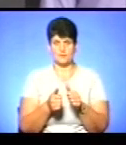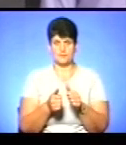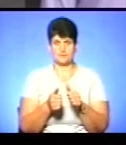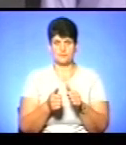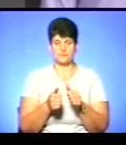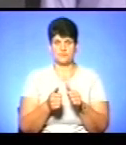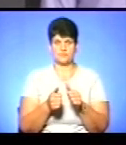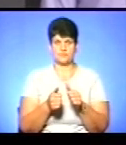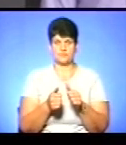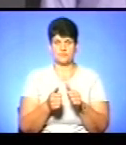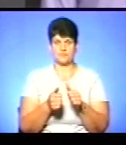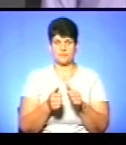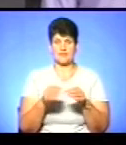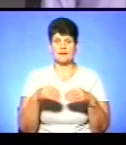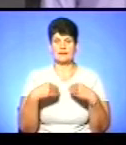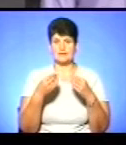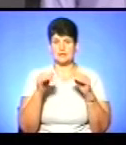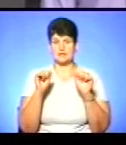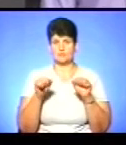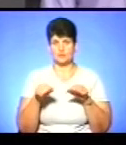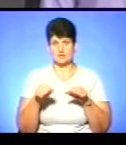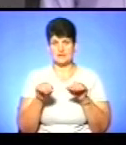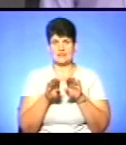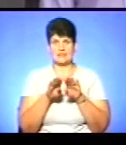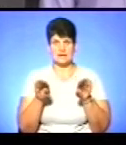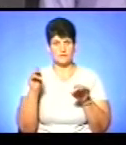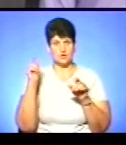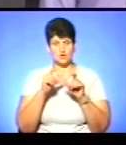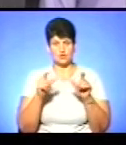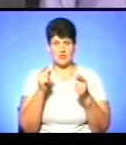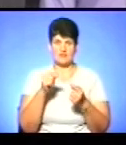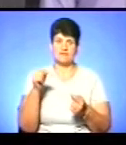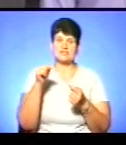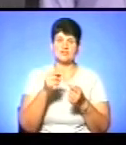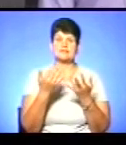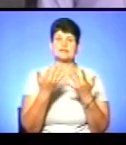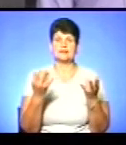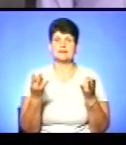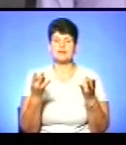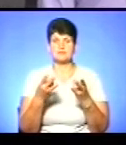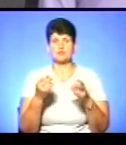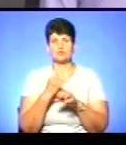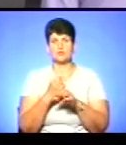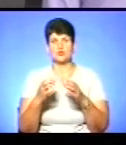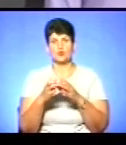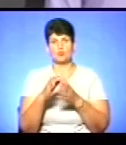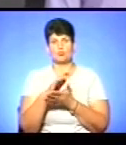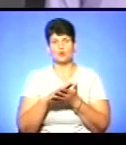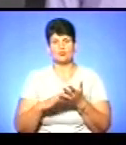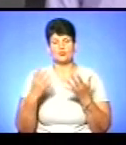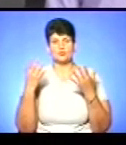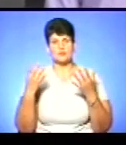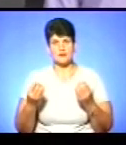надати можливість на рівні школи визначати, скільки потрібно зробити груп продовженого дня,